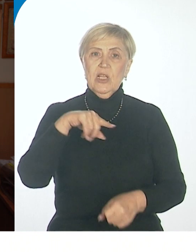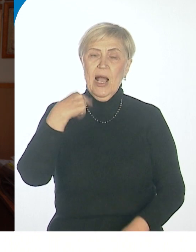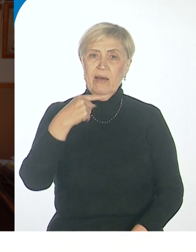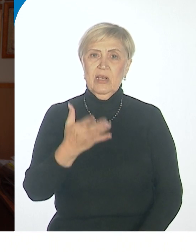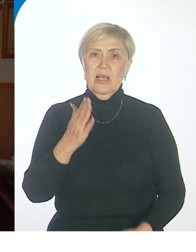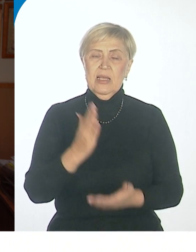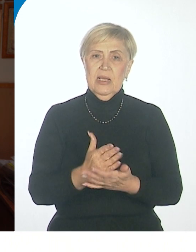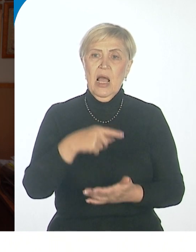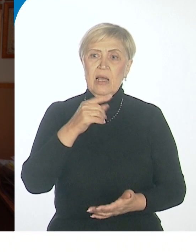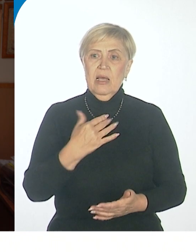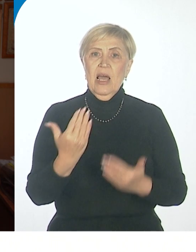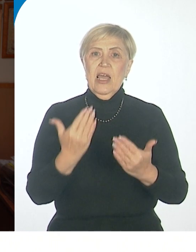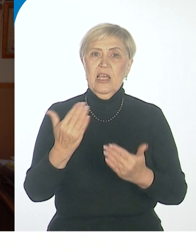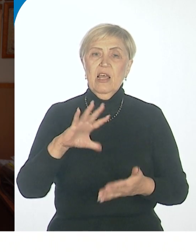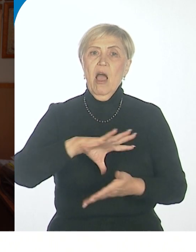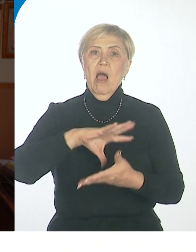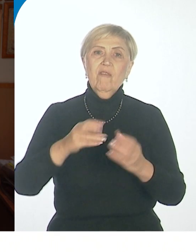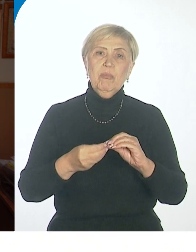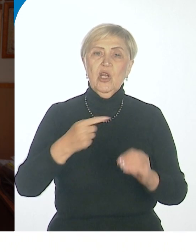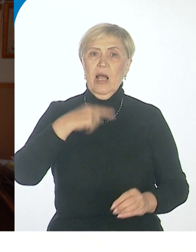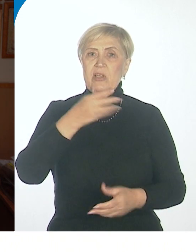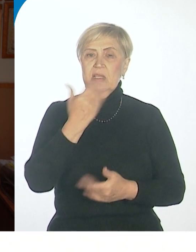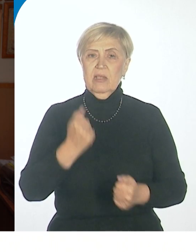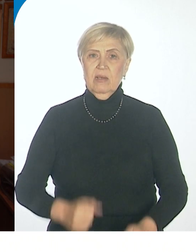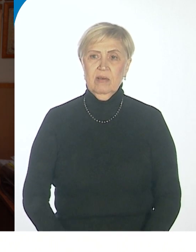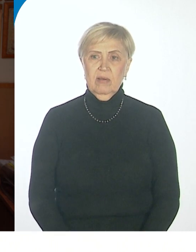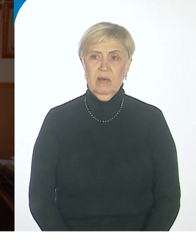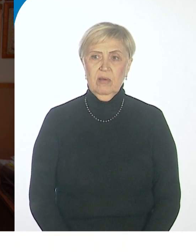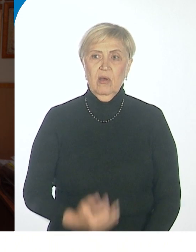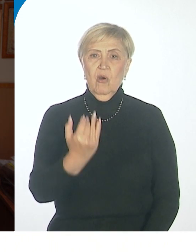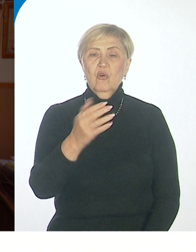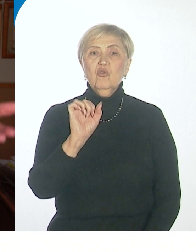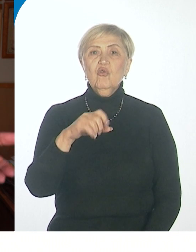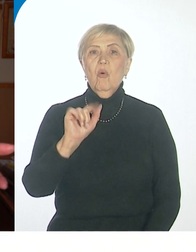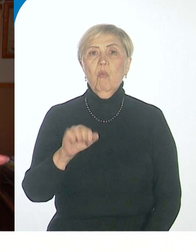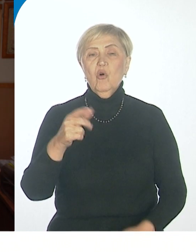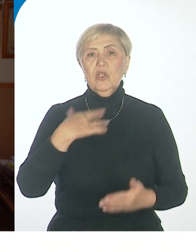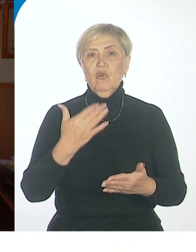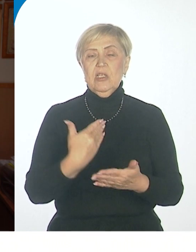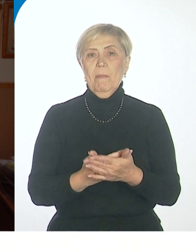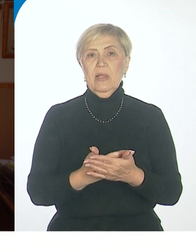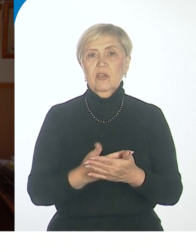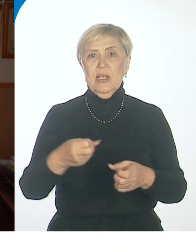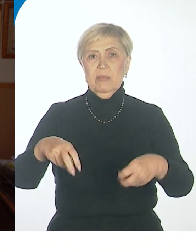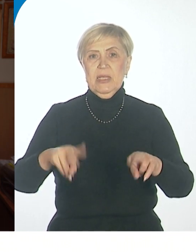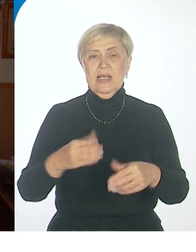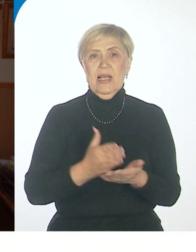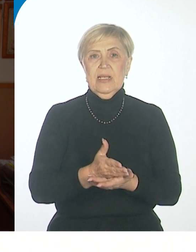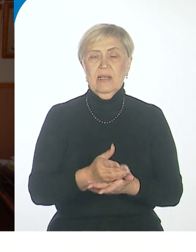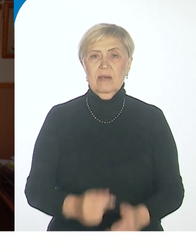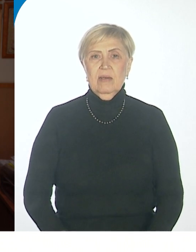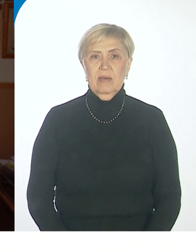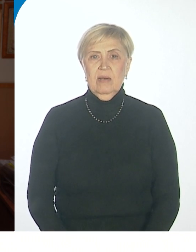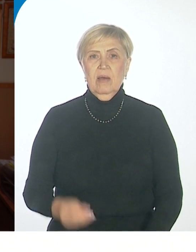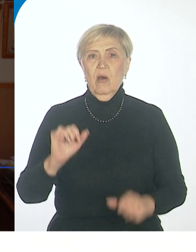дефектом речи. Или вообще не говорит. Ему что может предложить специалист государственной структуры? Ну,